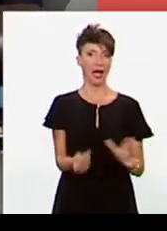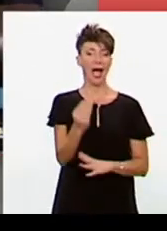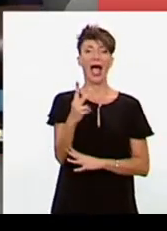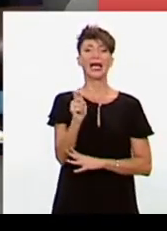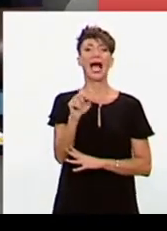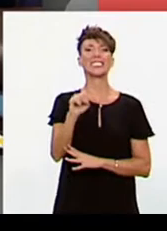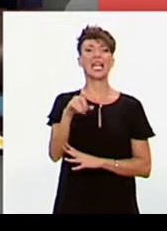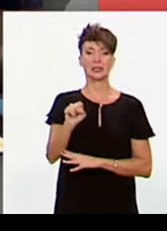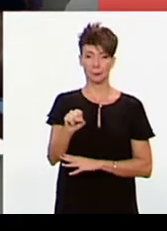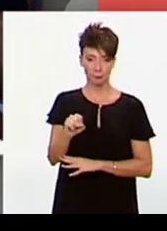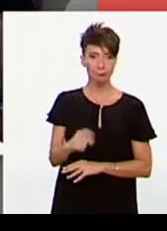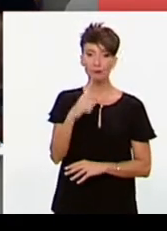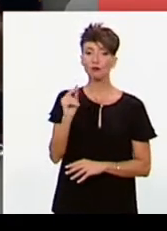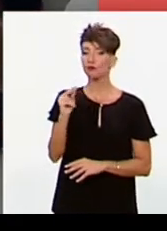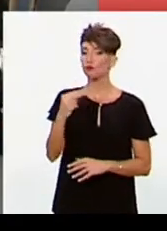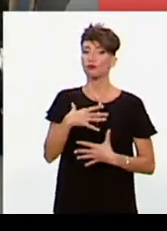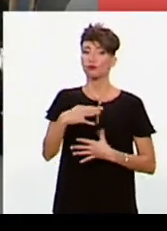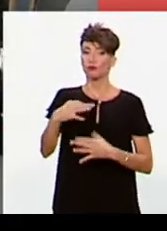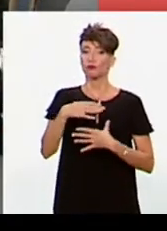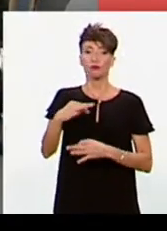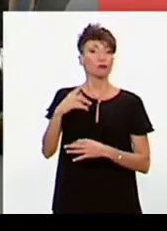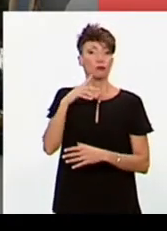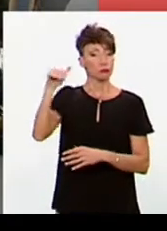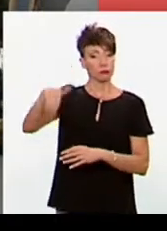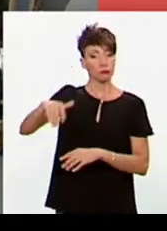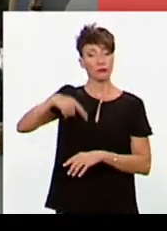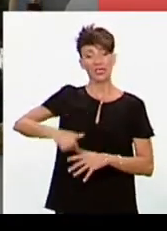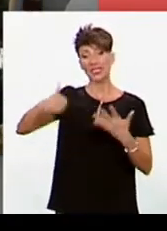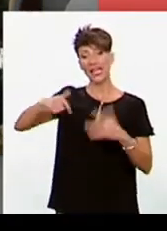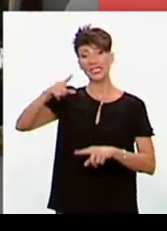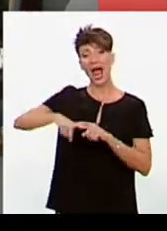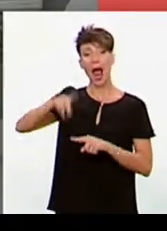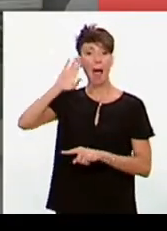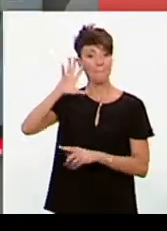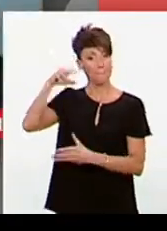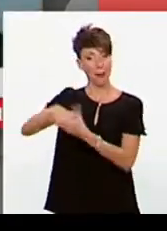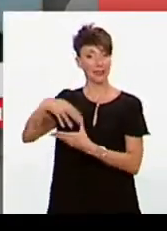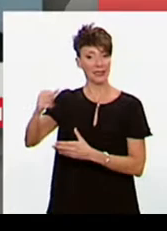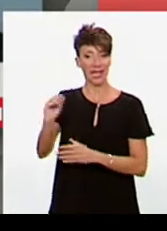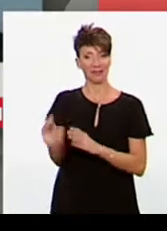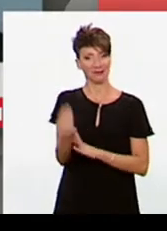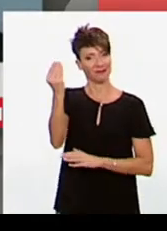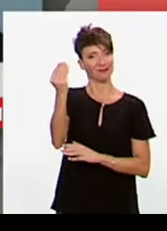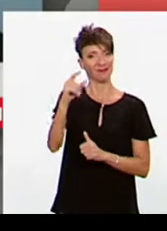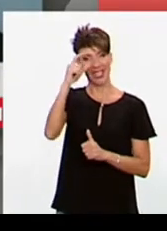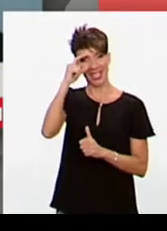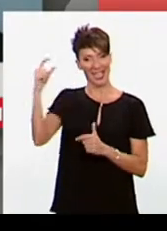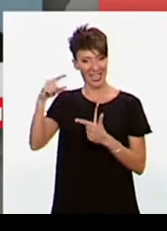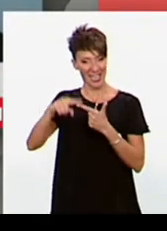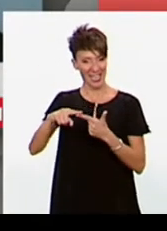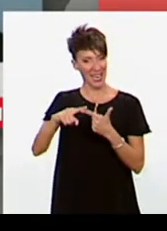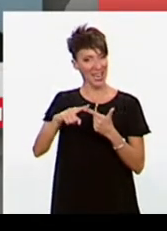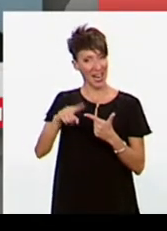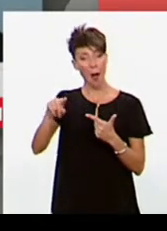Στη Βουλή των Αντιπροσώπων η Ομογένεια θα εκπροσωπείται από έξι Ελληνοαμερικανούς. Ο Ρεπουμπλικανός Γκάς Μπιλιράκης